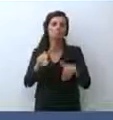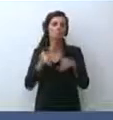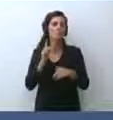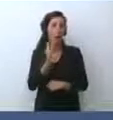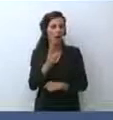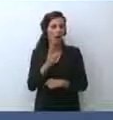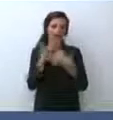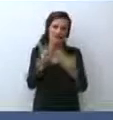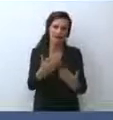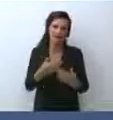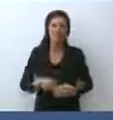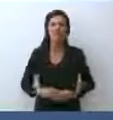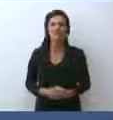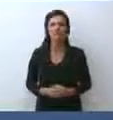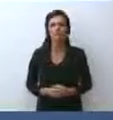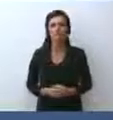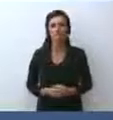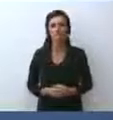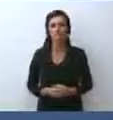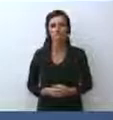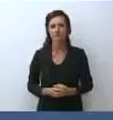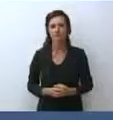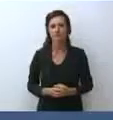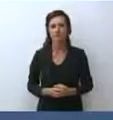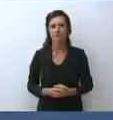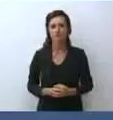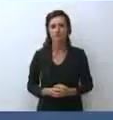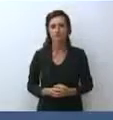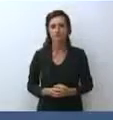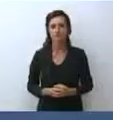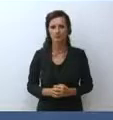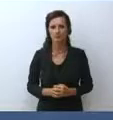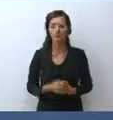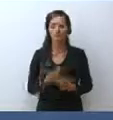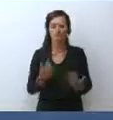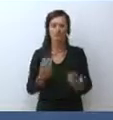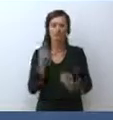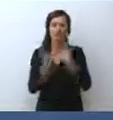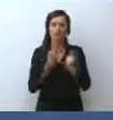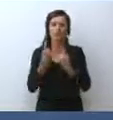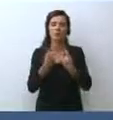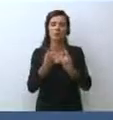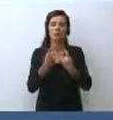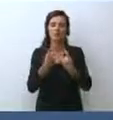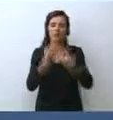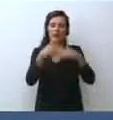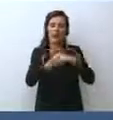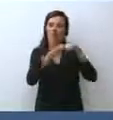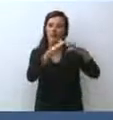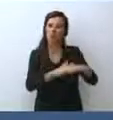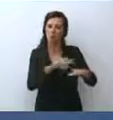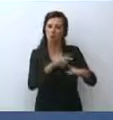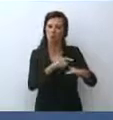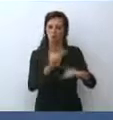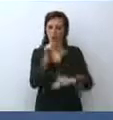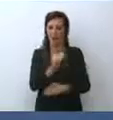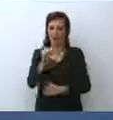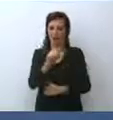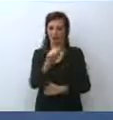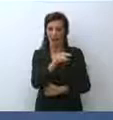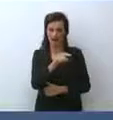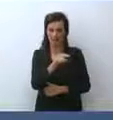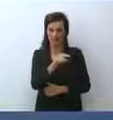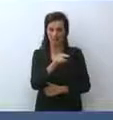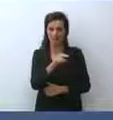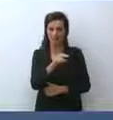Grazie. Per quanto riguarda i rifugiati afghani, sì, è stato individuato un